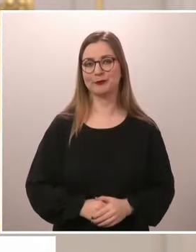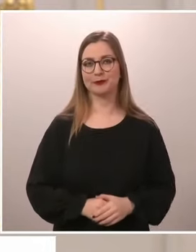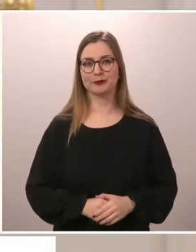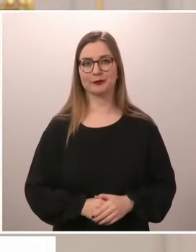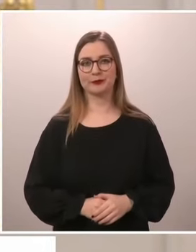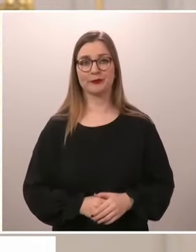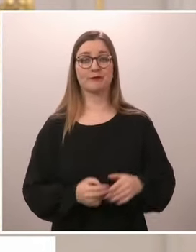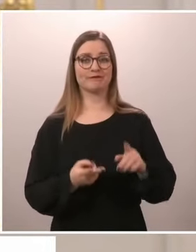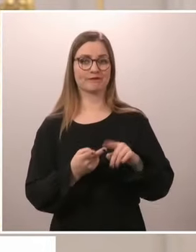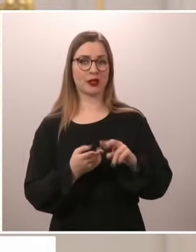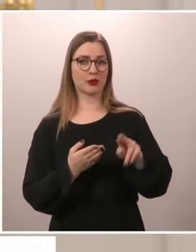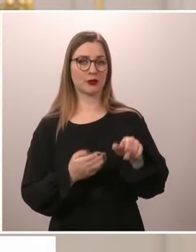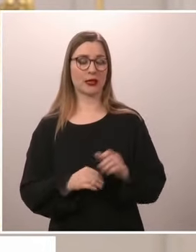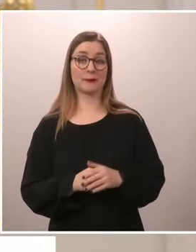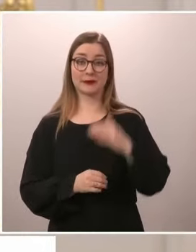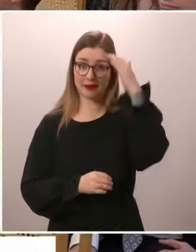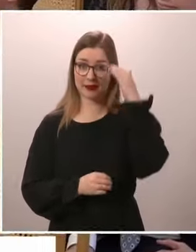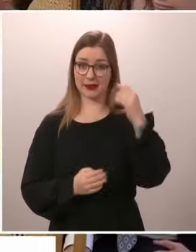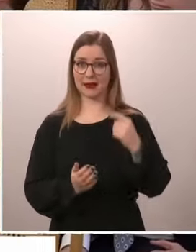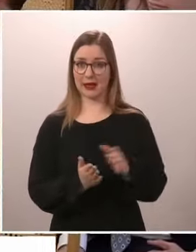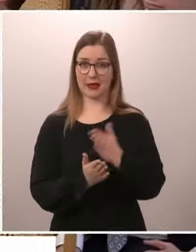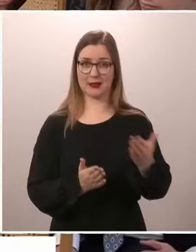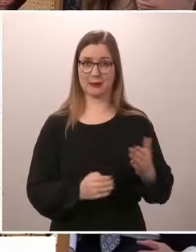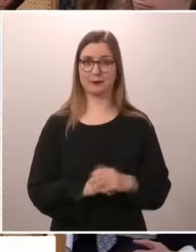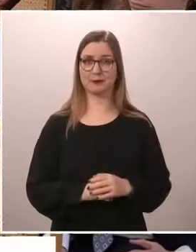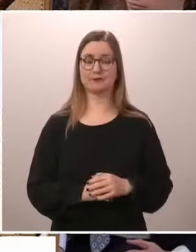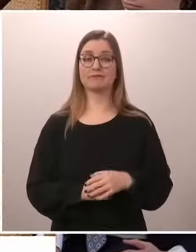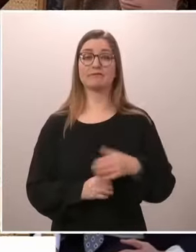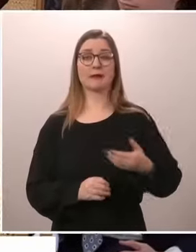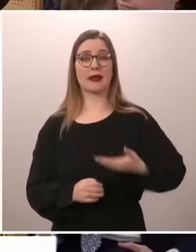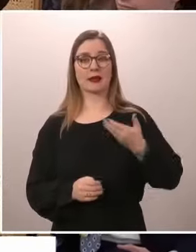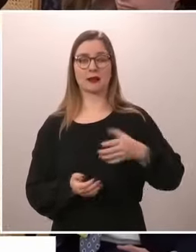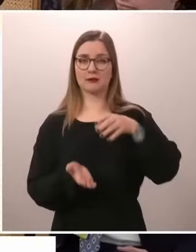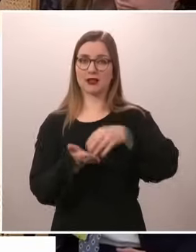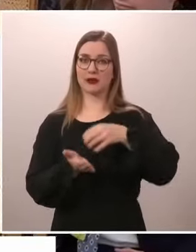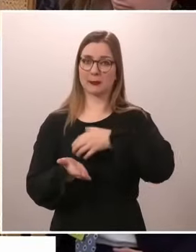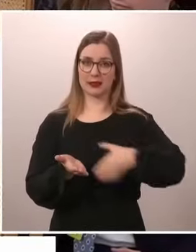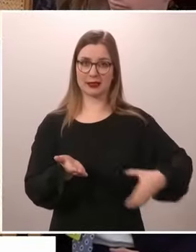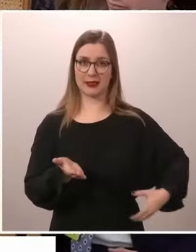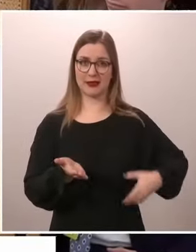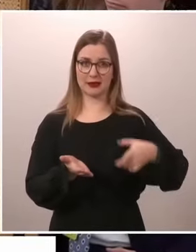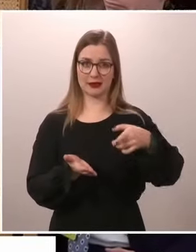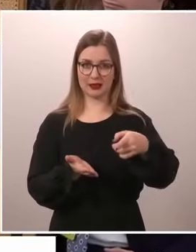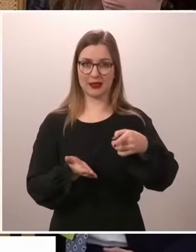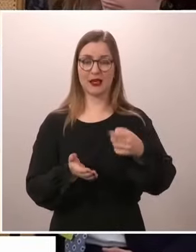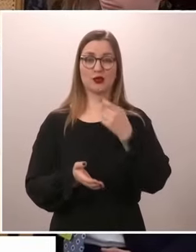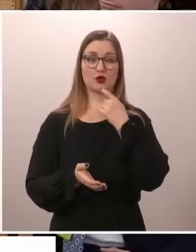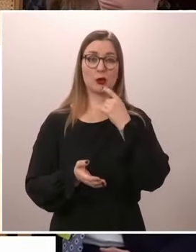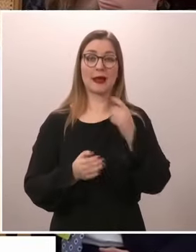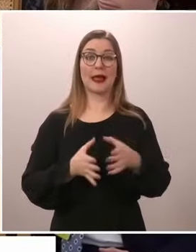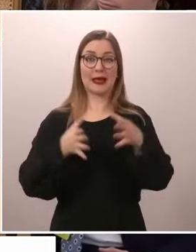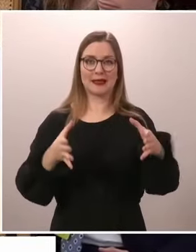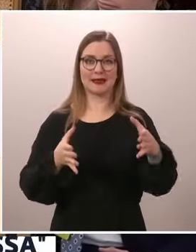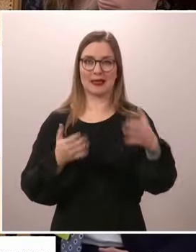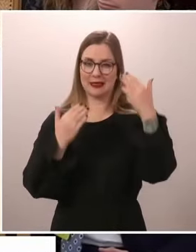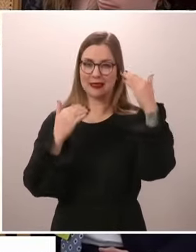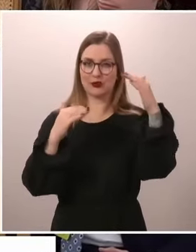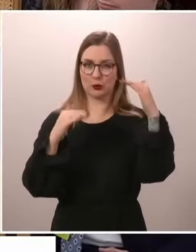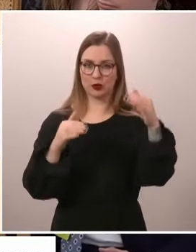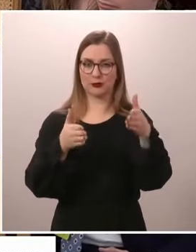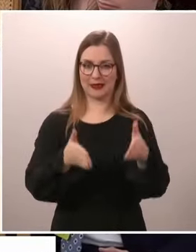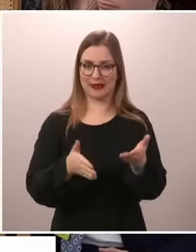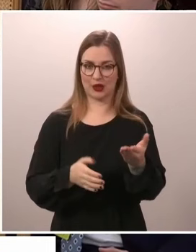Greta Karvala, Iltalehti. Herra tasavallan presidentti, olette Suomen informoiduin henkilö. Oletteko nyt enemmän